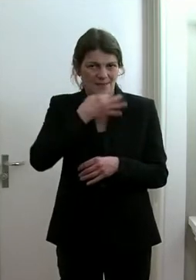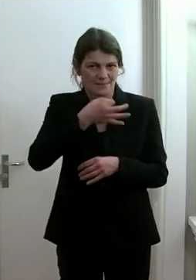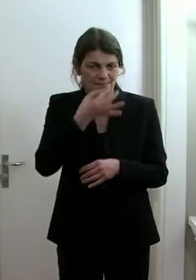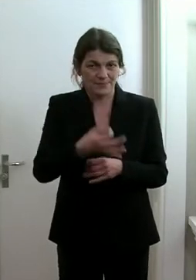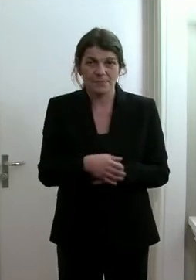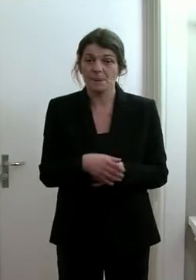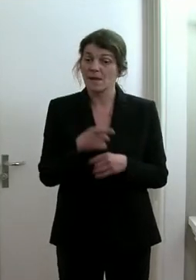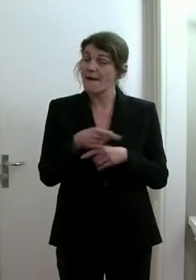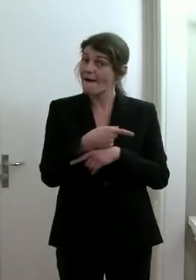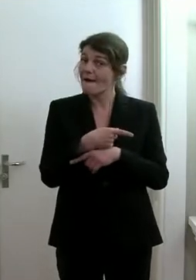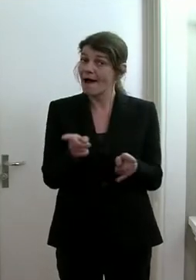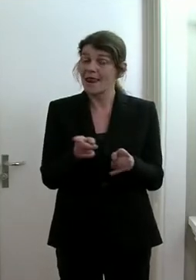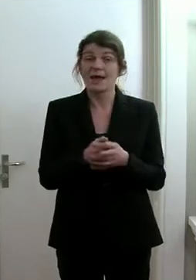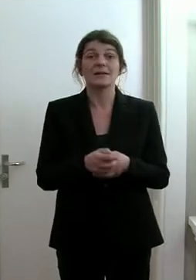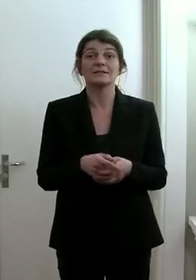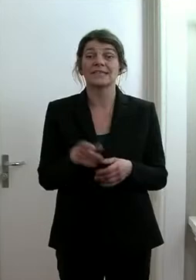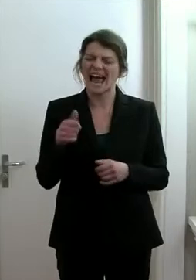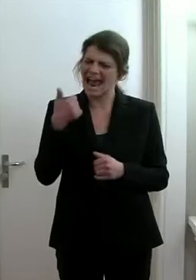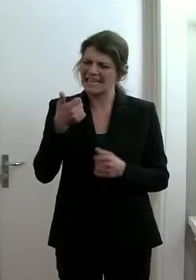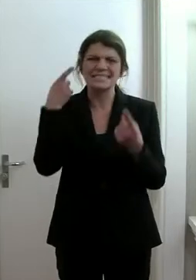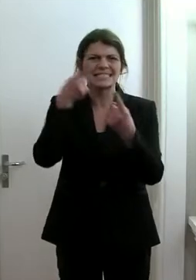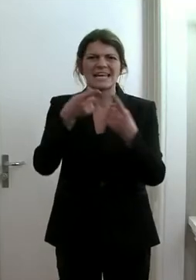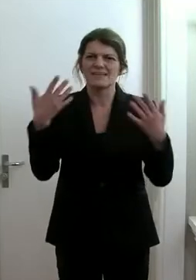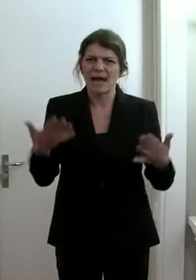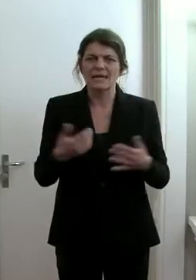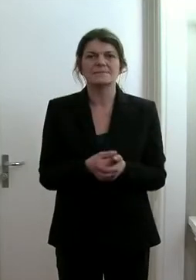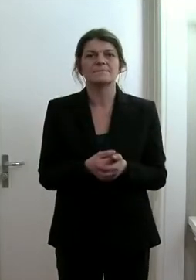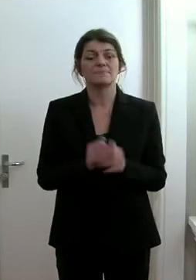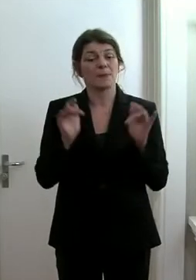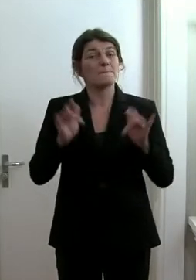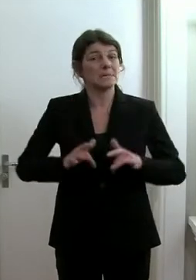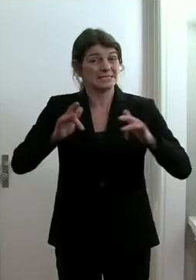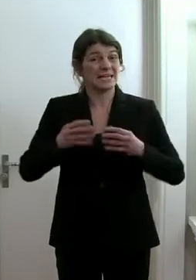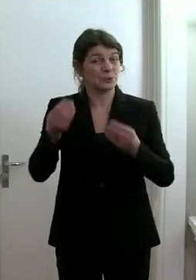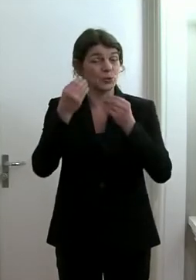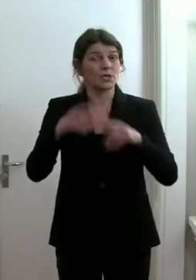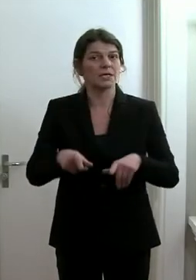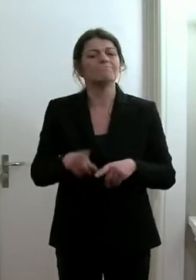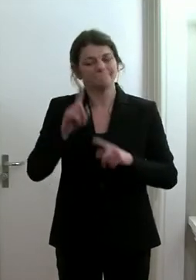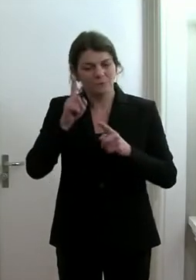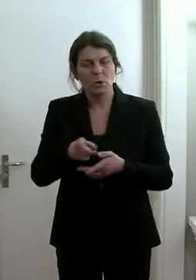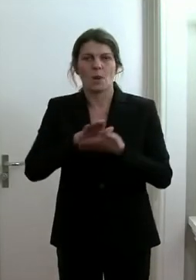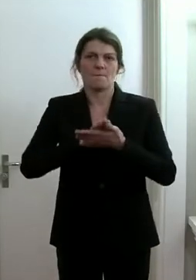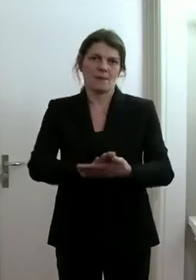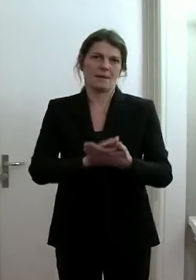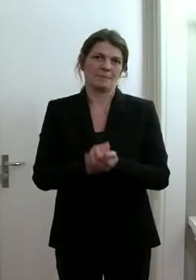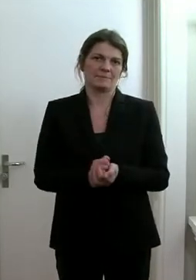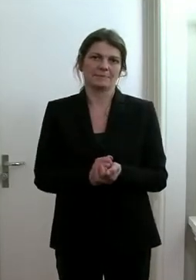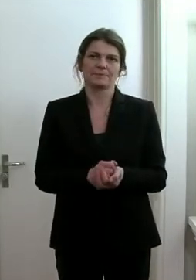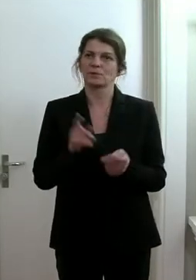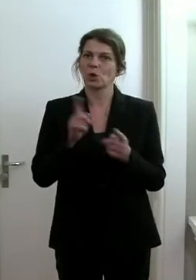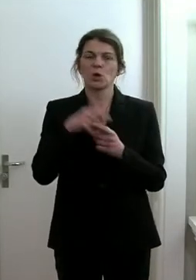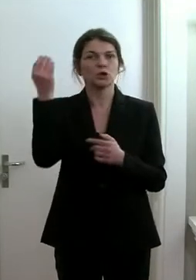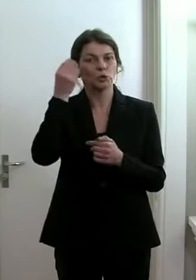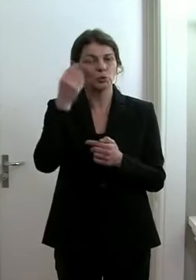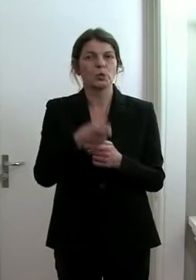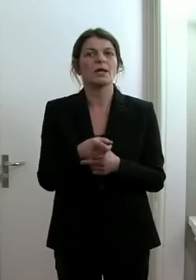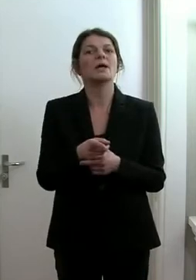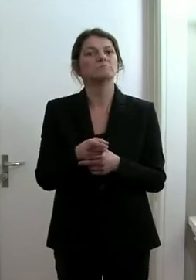die haben alle nur ein Ziel, dass wir den Präsenzunterricht aufrechterhalten können und die Schulen